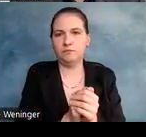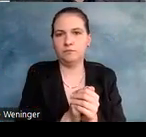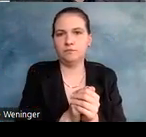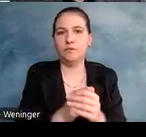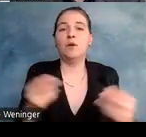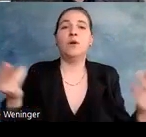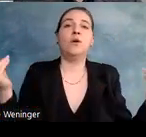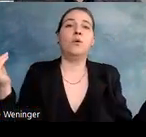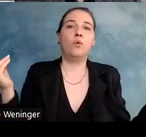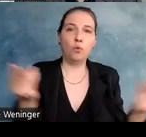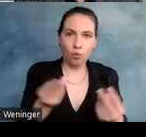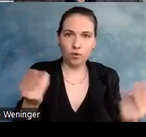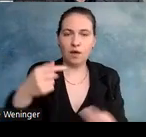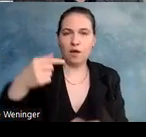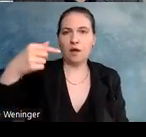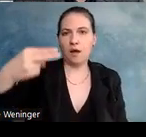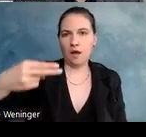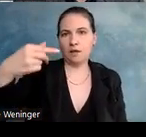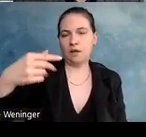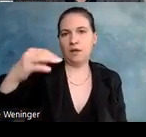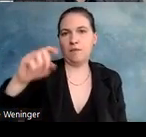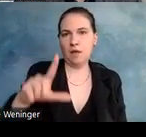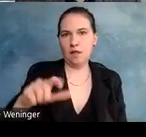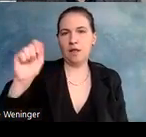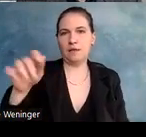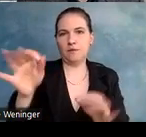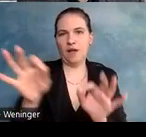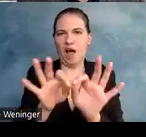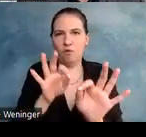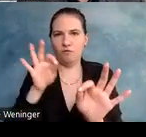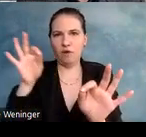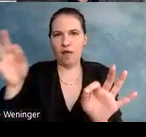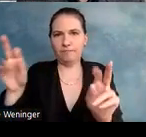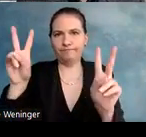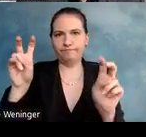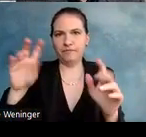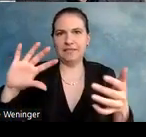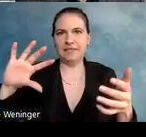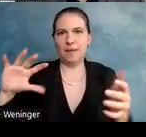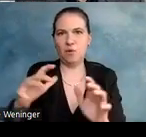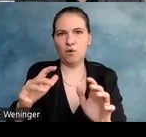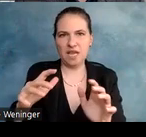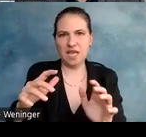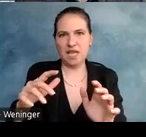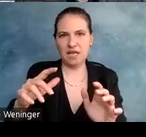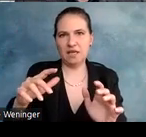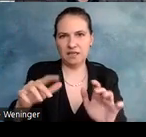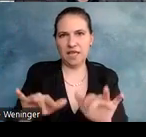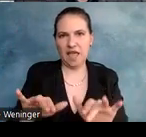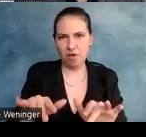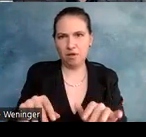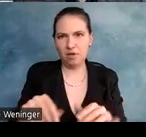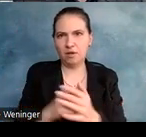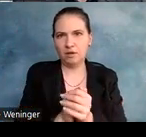Oder aber in HTML kann man es auch so machen, dass man aufklappen kann über das Summary Tag. Da gibt es verschiedene